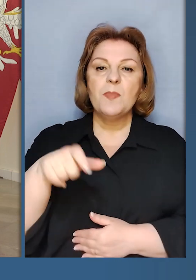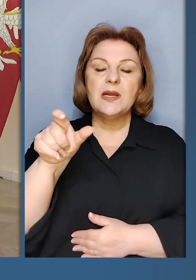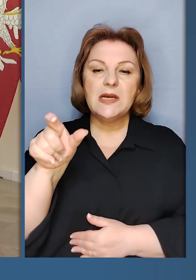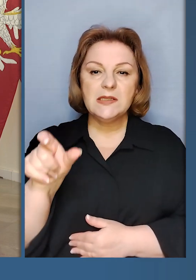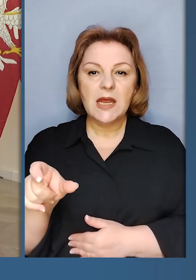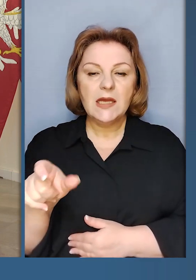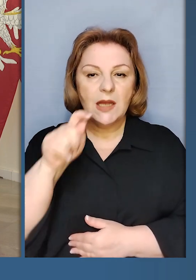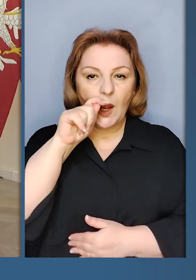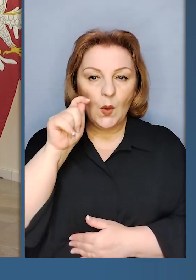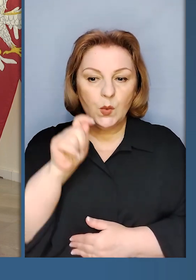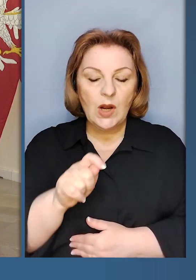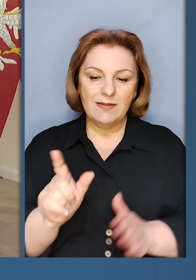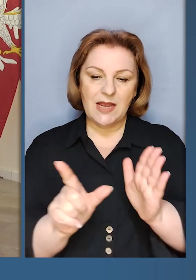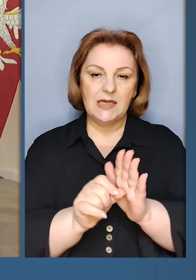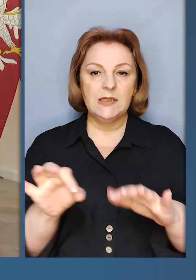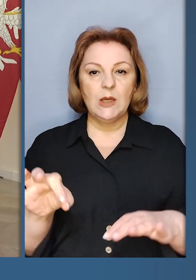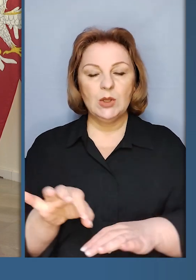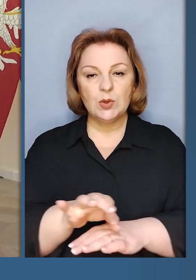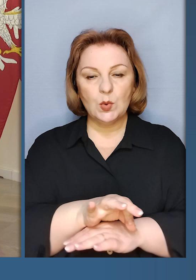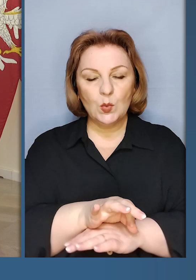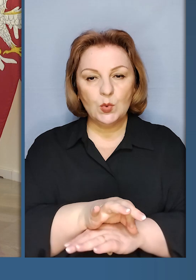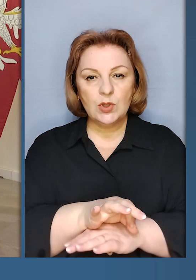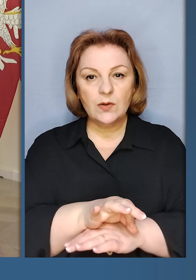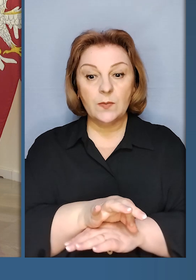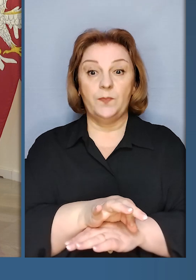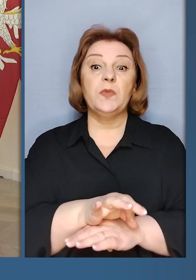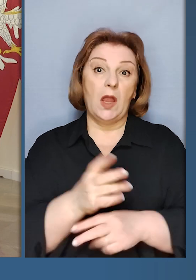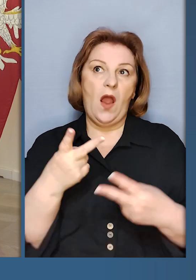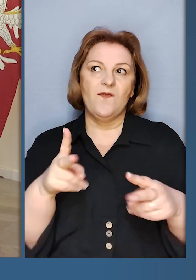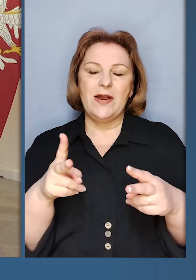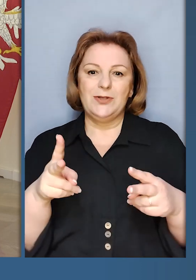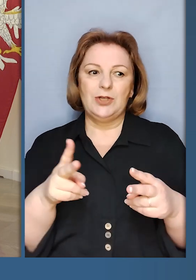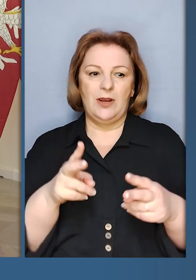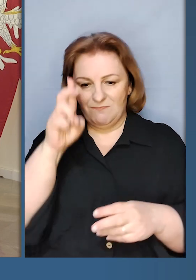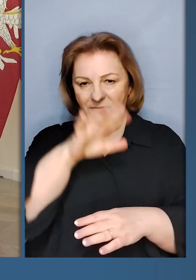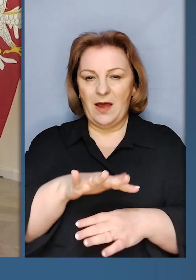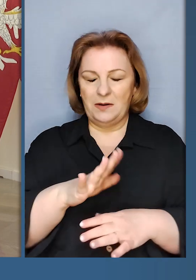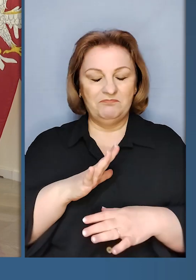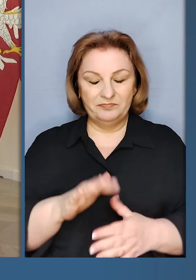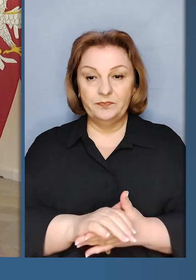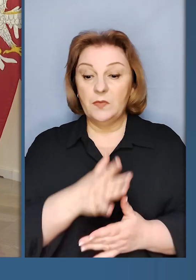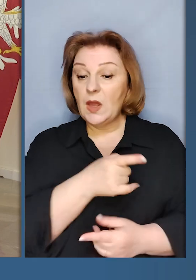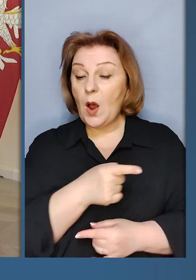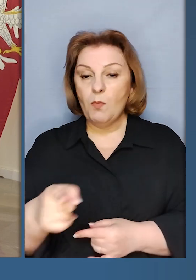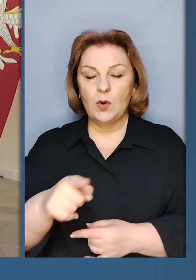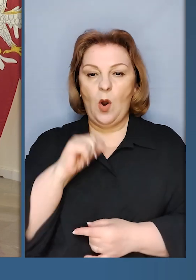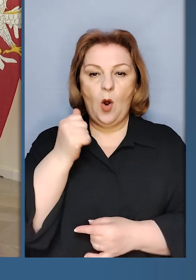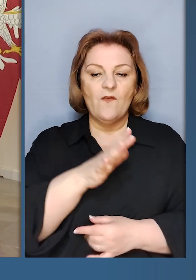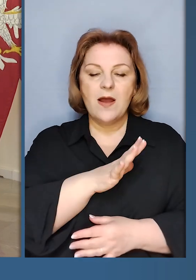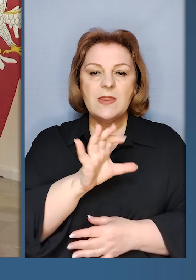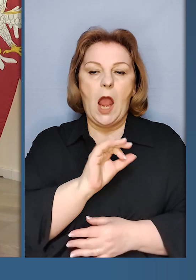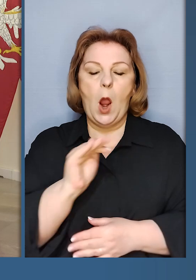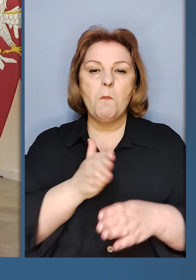України з дружиною в інших країнах. Протягом цього року не було офіційних